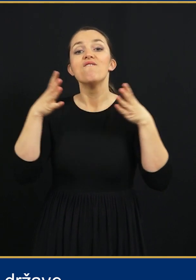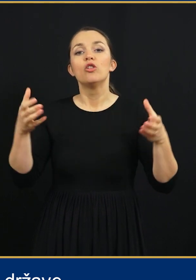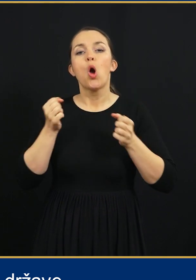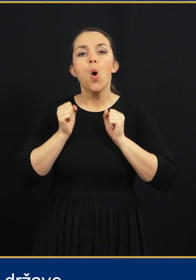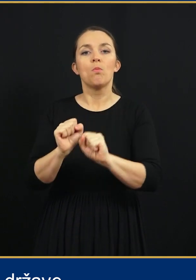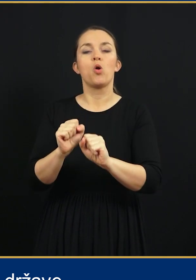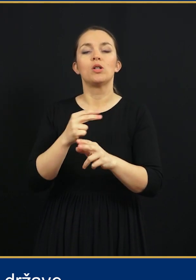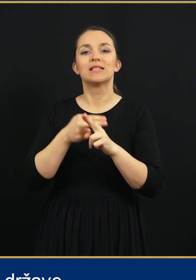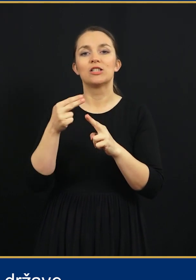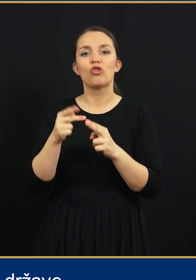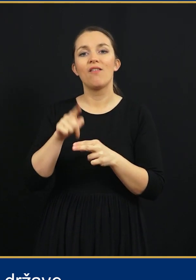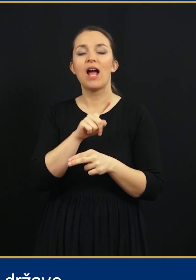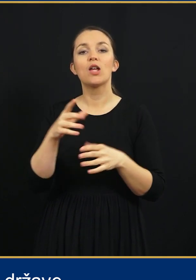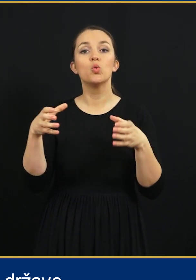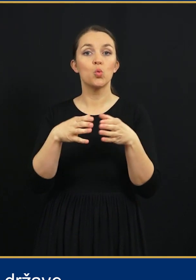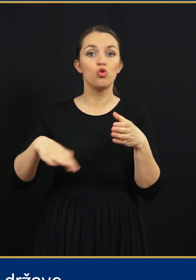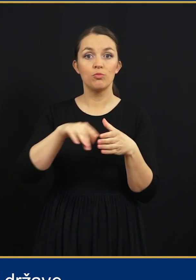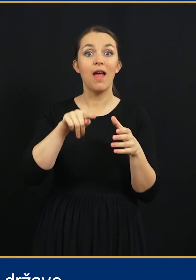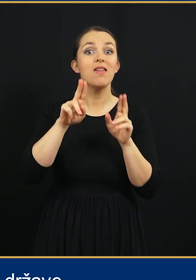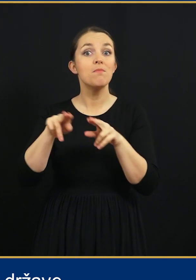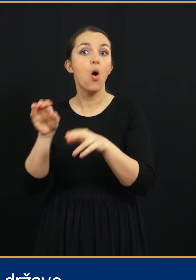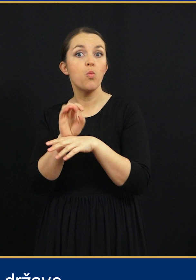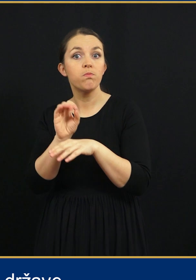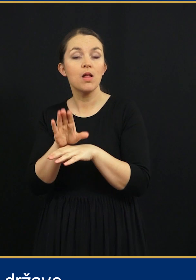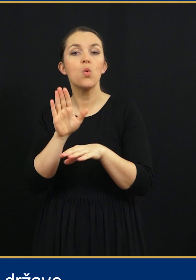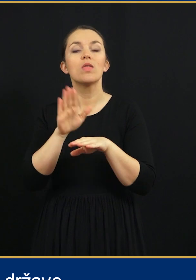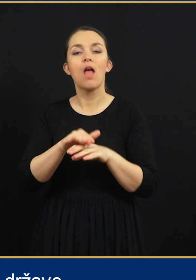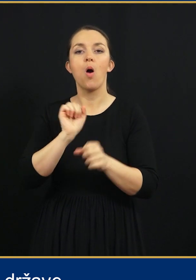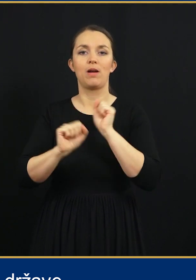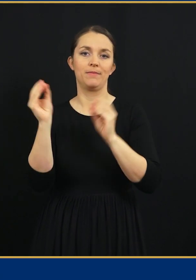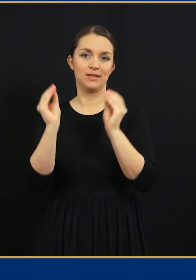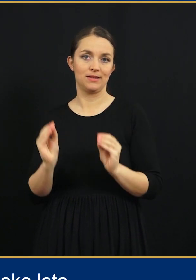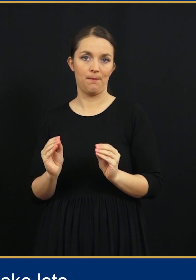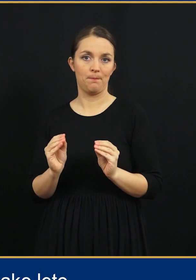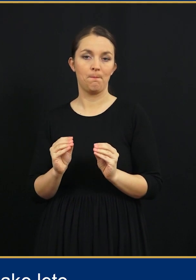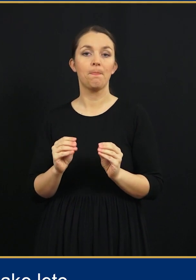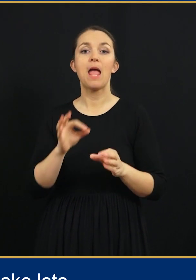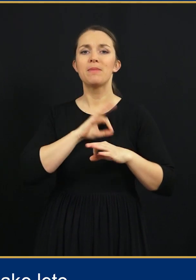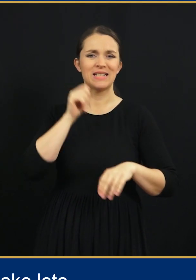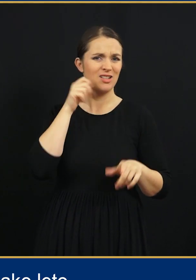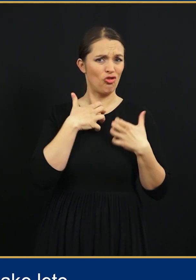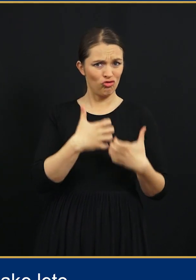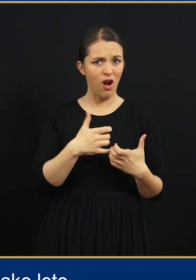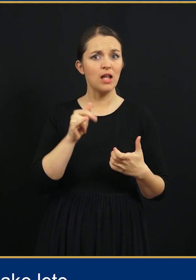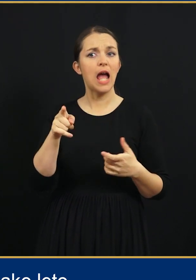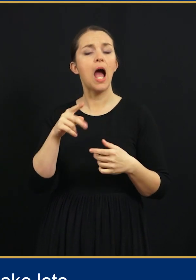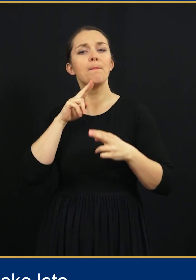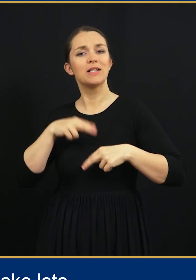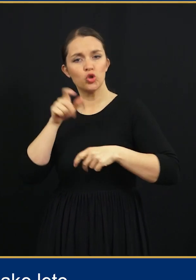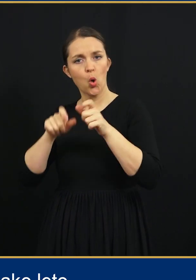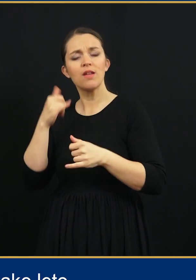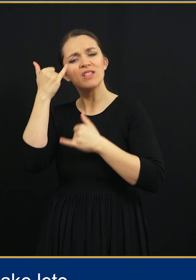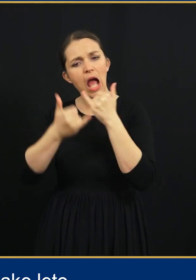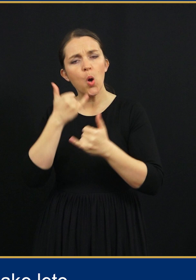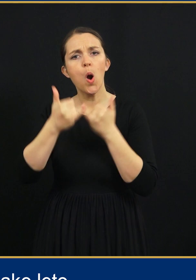večje odpornosti države in družbe, ki imajo vpliv na obrambni sistem. Predsednica želi, da jo pristojni